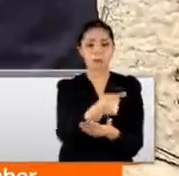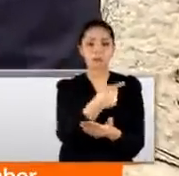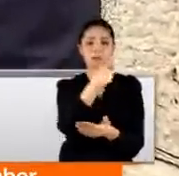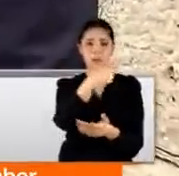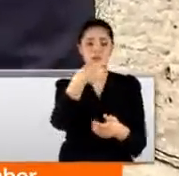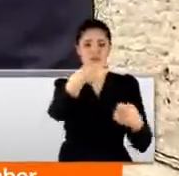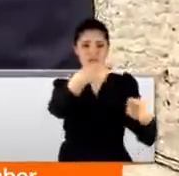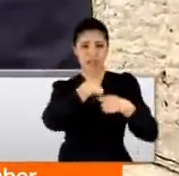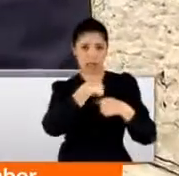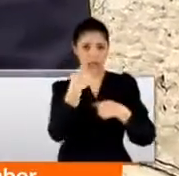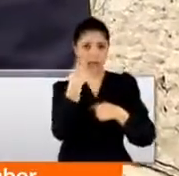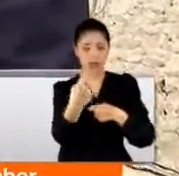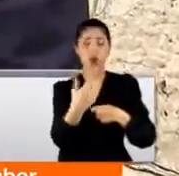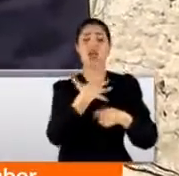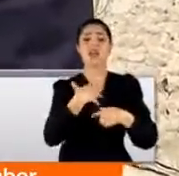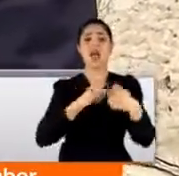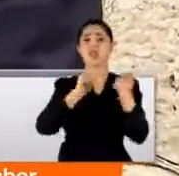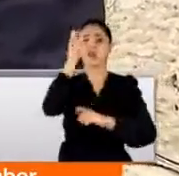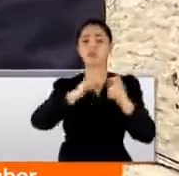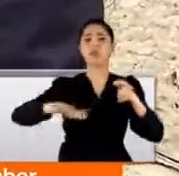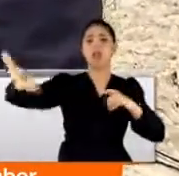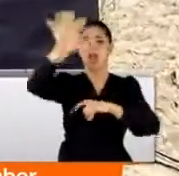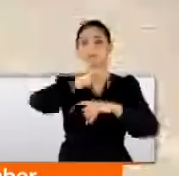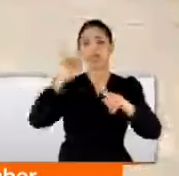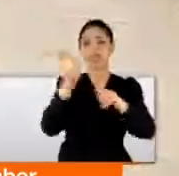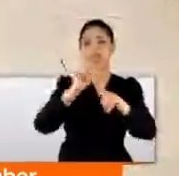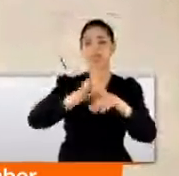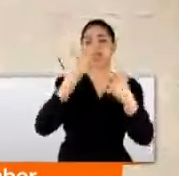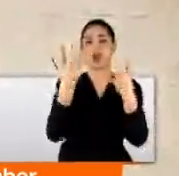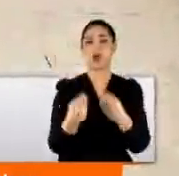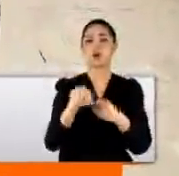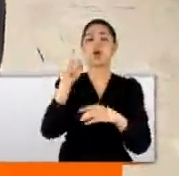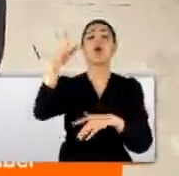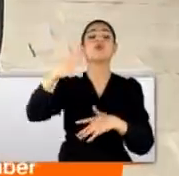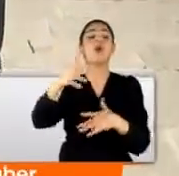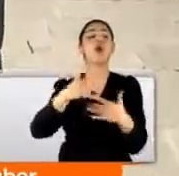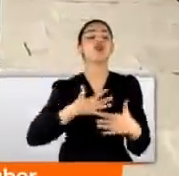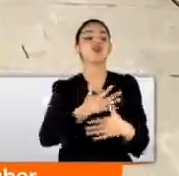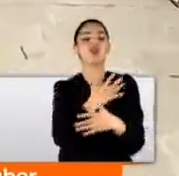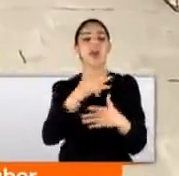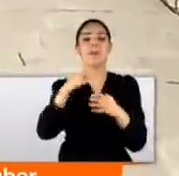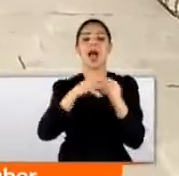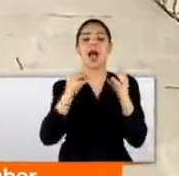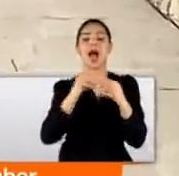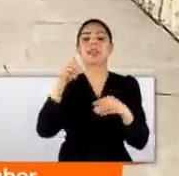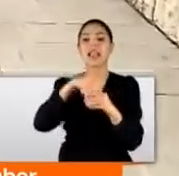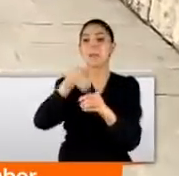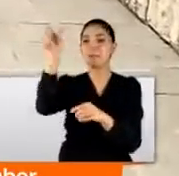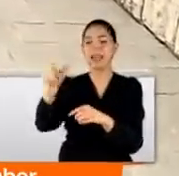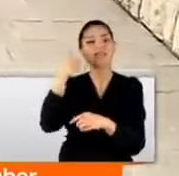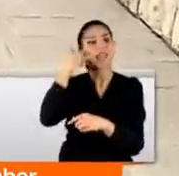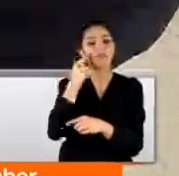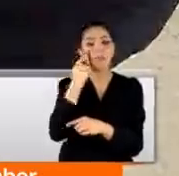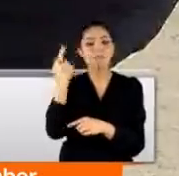dayatmasıyla aslında kendi kullanıcılarını hem kızdırmış hem küstürmüştür. CHP Adana Milletvekili Murhanettin Bulut'un telefonuna bakıyoruz şimdi.